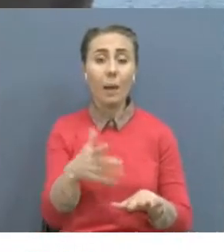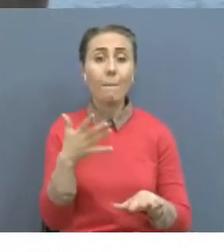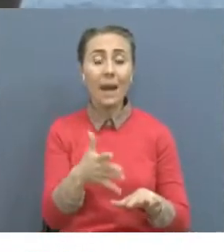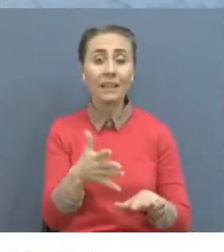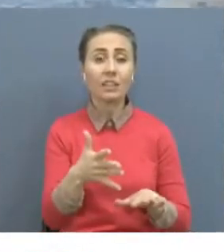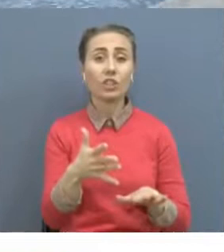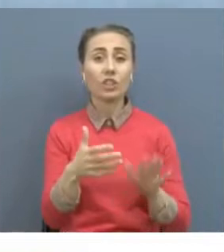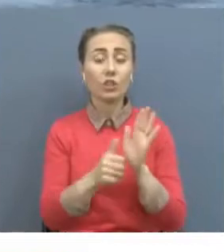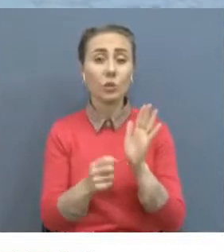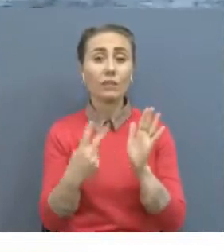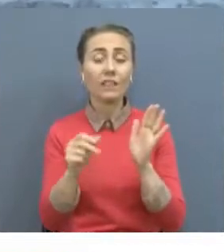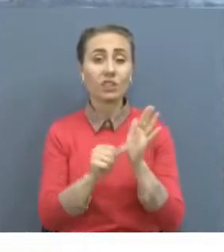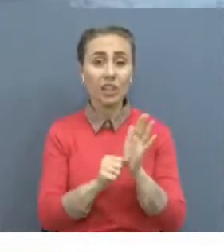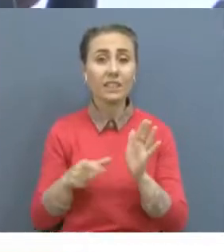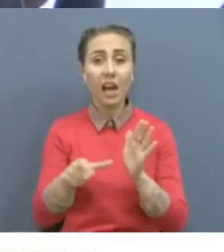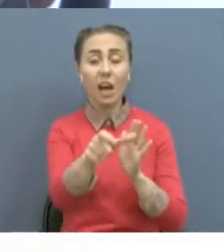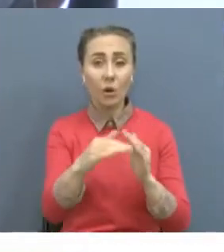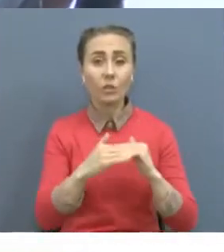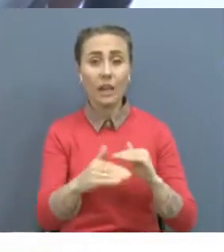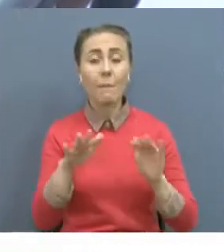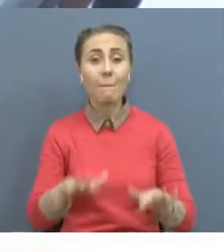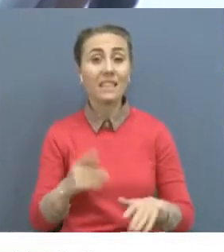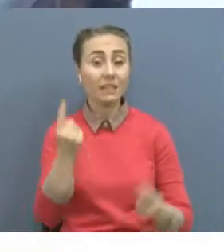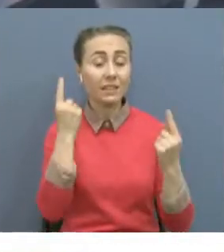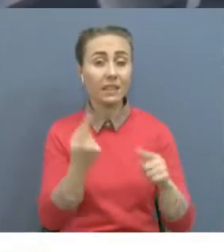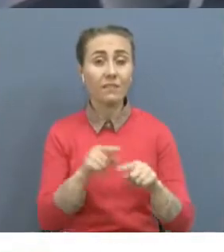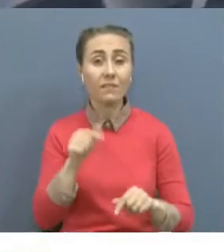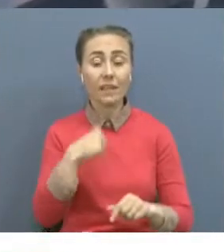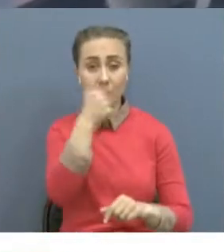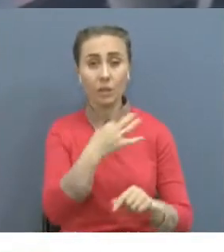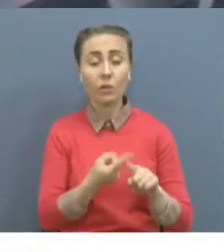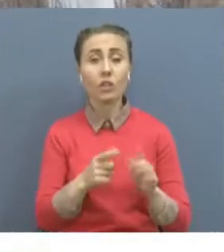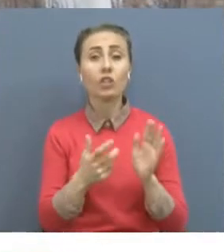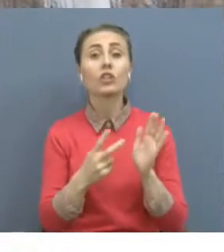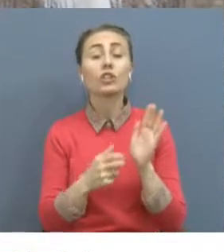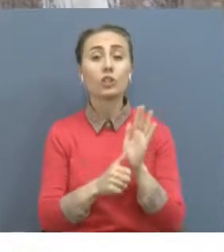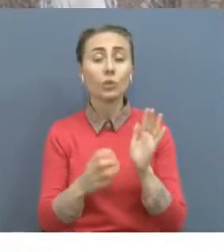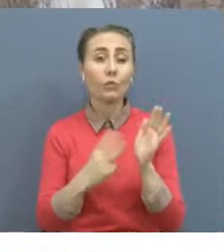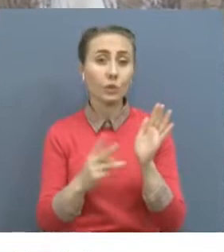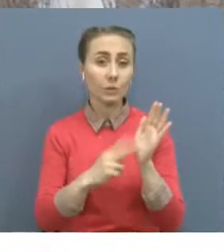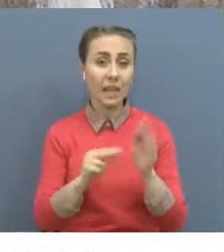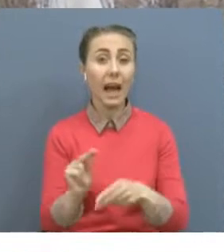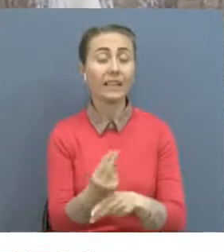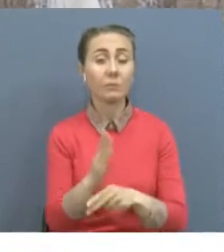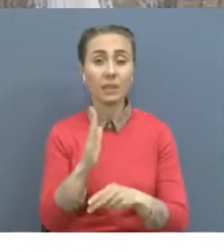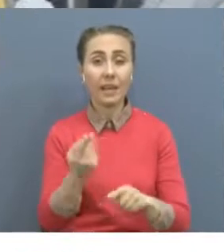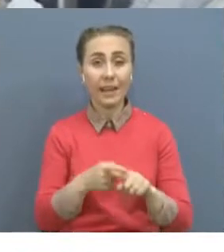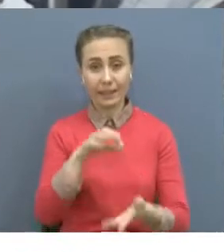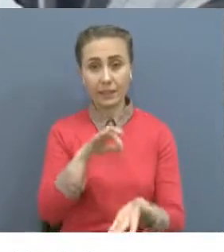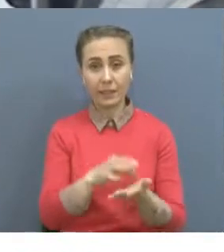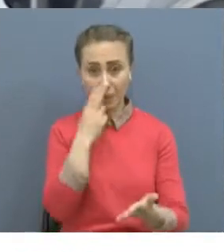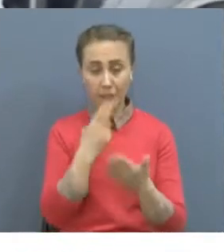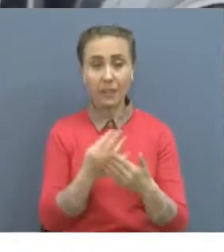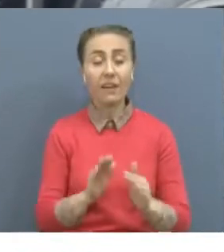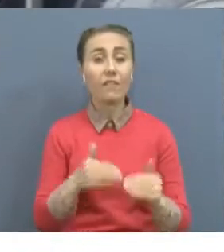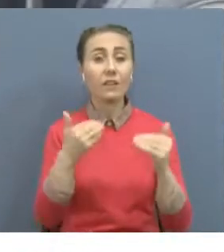маңыздағы жол бар. Байыл 40 миллиард кендегі жоқ қаржыға 687 шақырым жол жөнделеді. Айта кетелік обыстық маңыздағы 1626